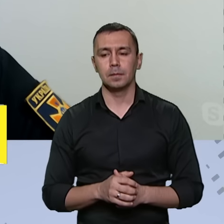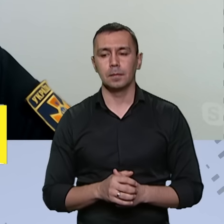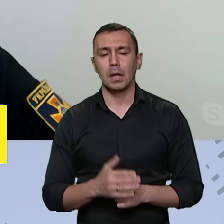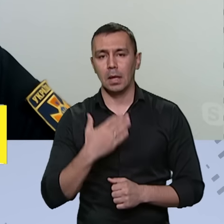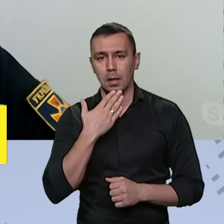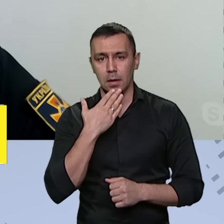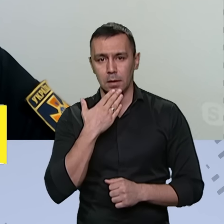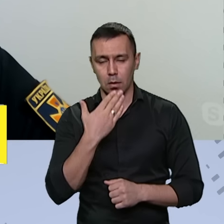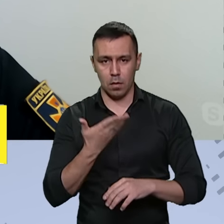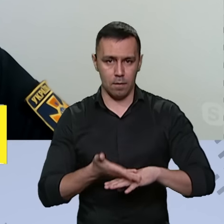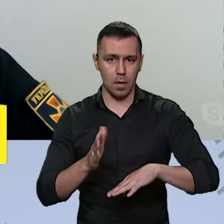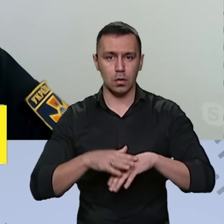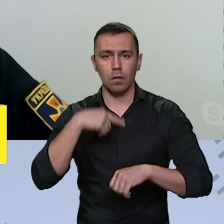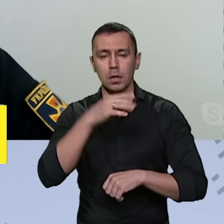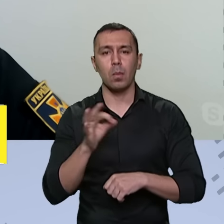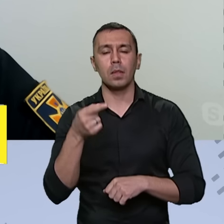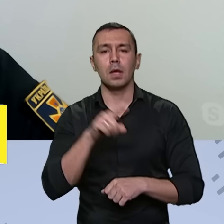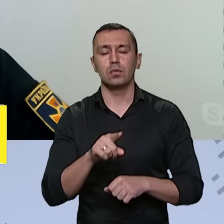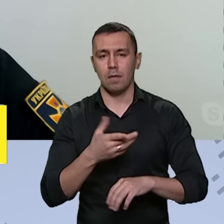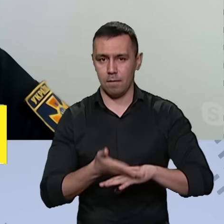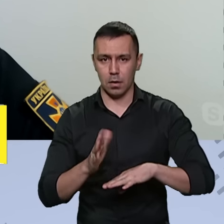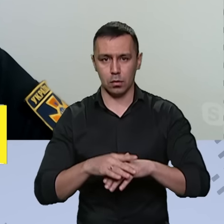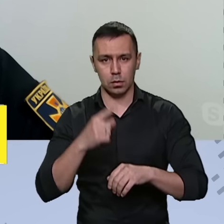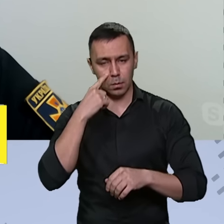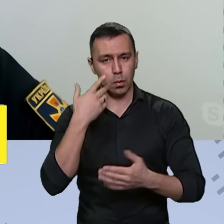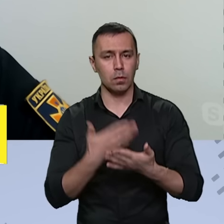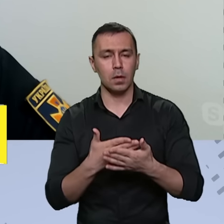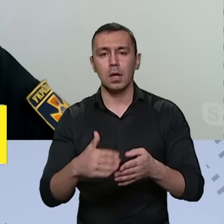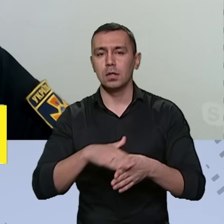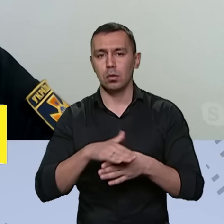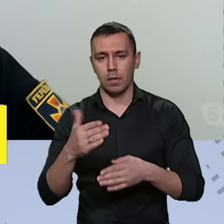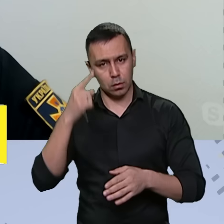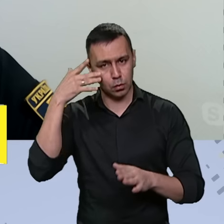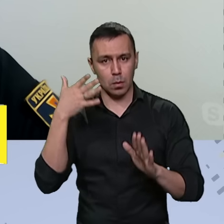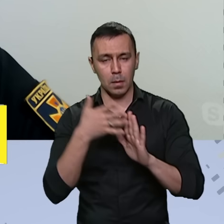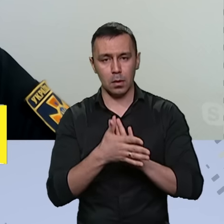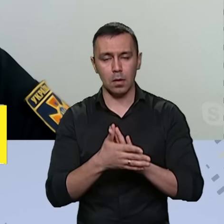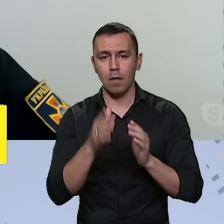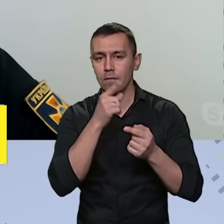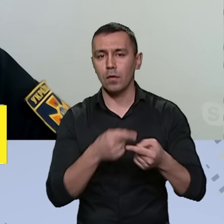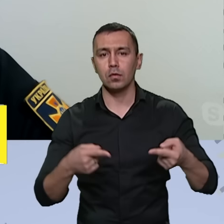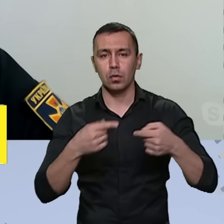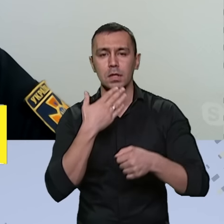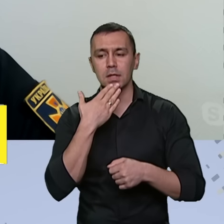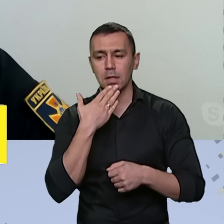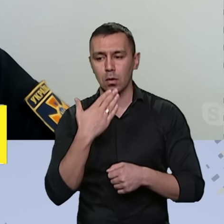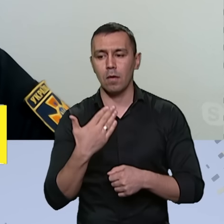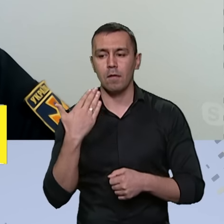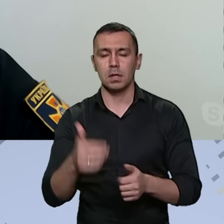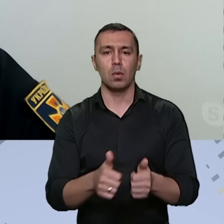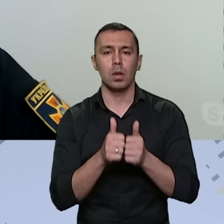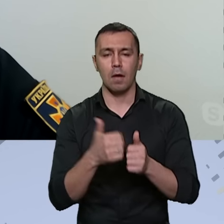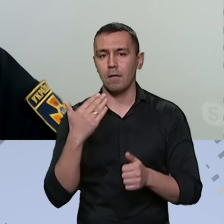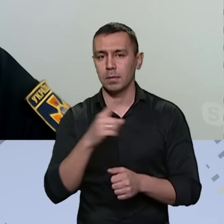Дякую. Важко говорити про те, що складно спрогнозувати. Цілком вас розумію, пане Олександре. Водночас дякую вашим